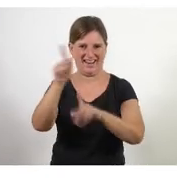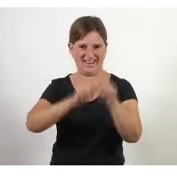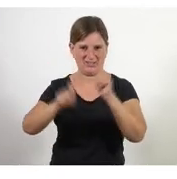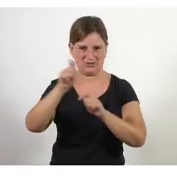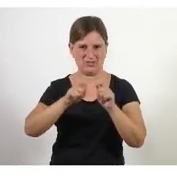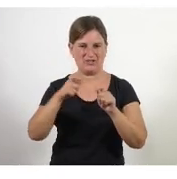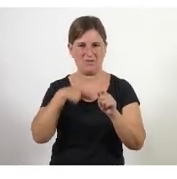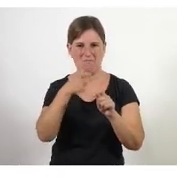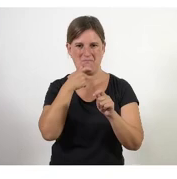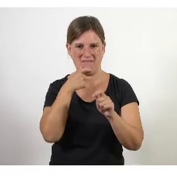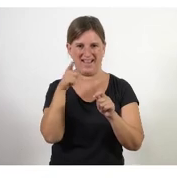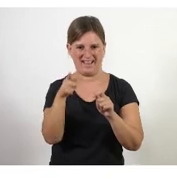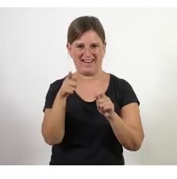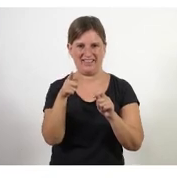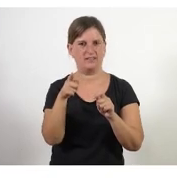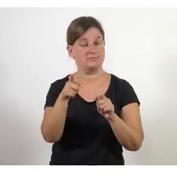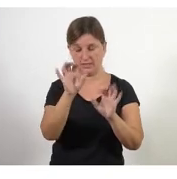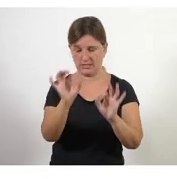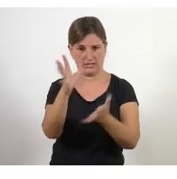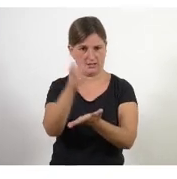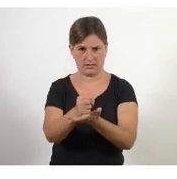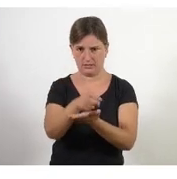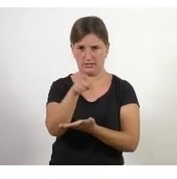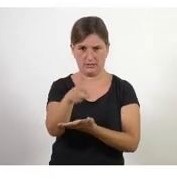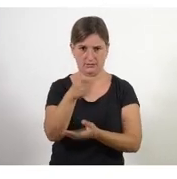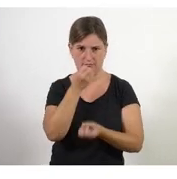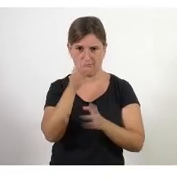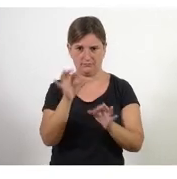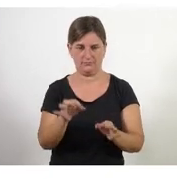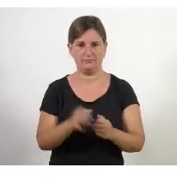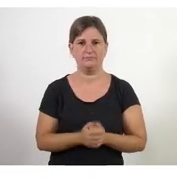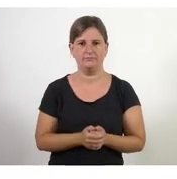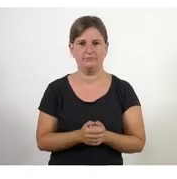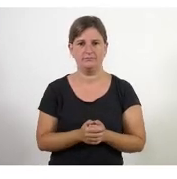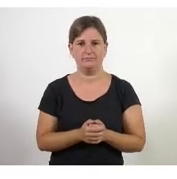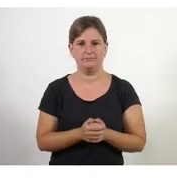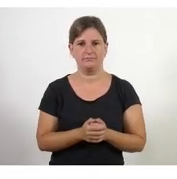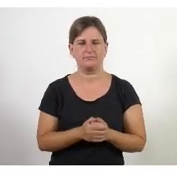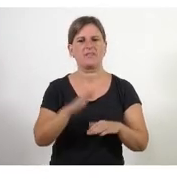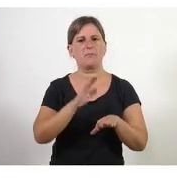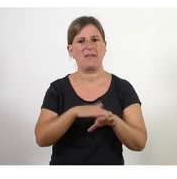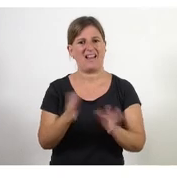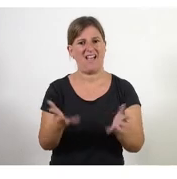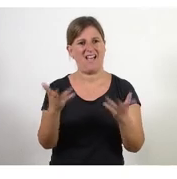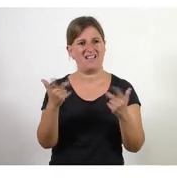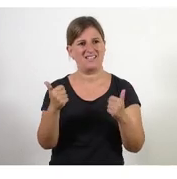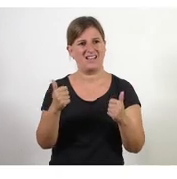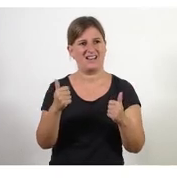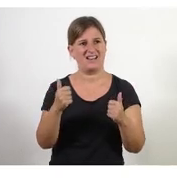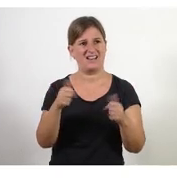i va per aquí Olga totalment d'acord la manera d'agilitzar el que està passant